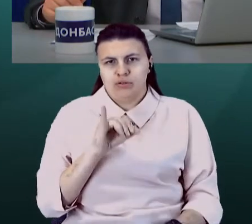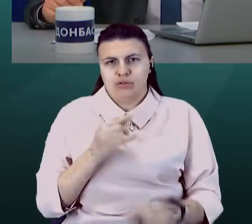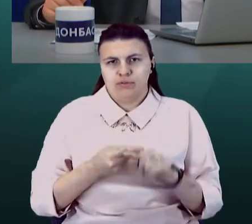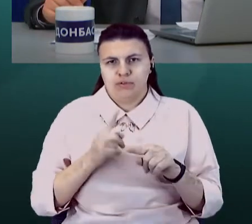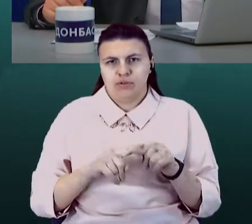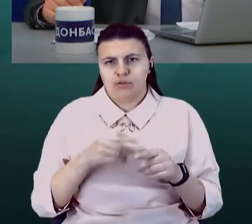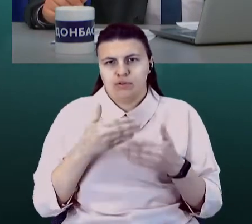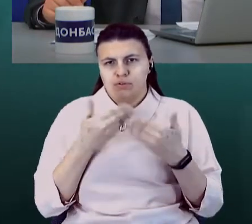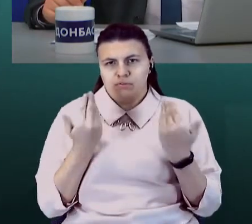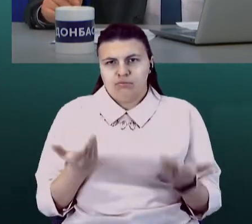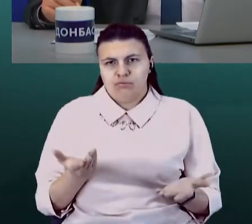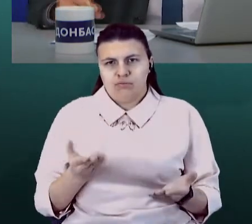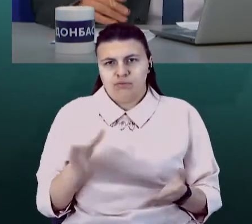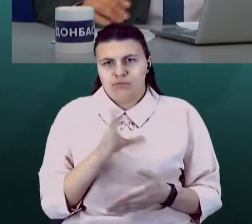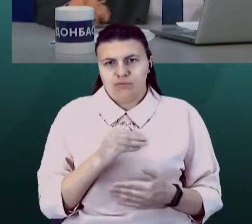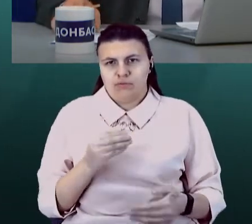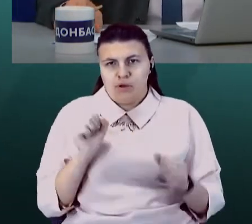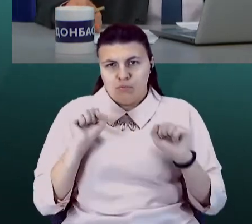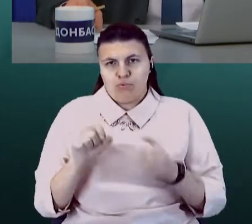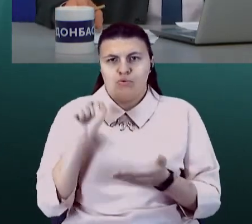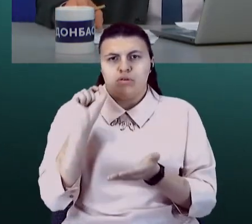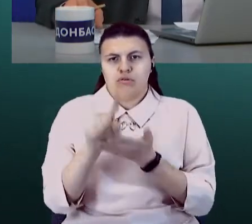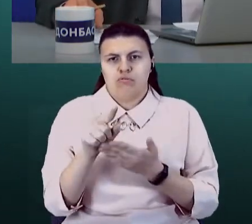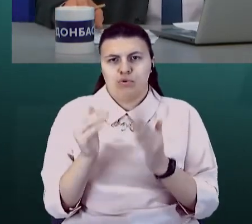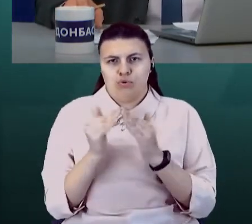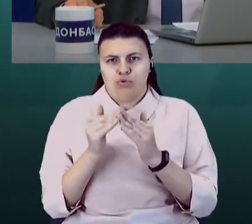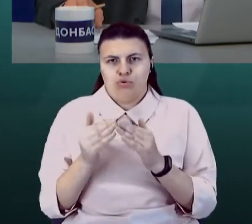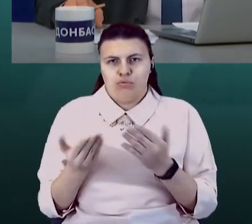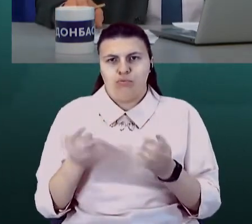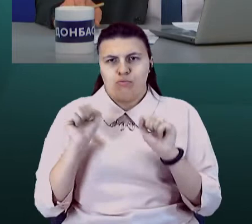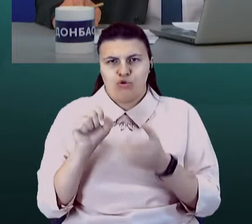повити їжу з ресторану собі додому? Можу.